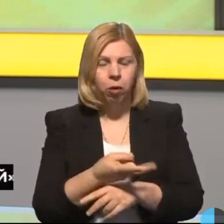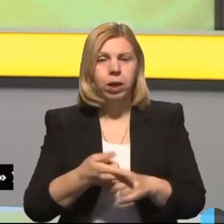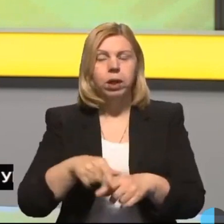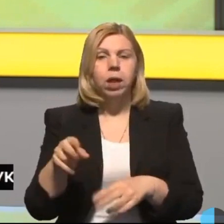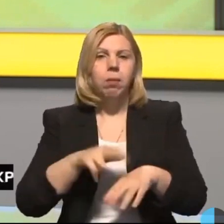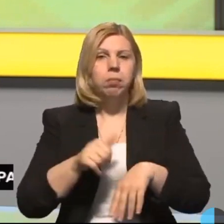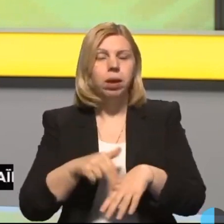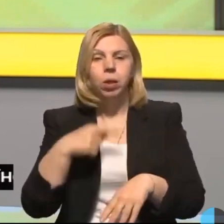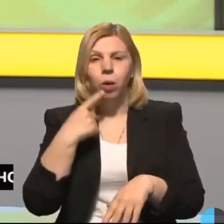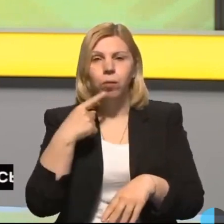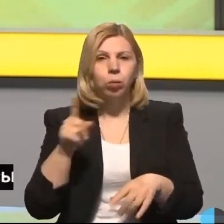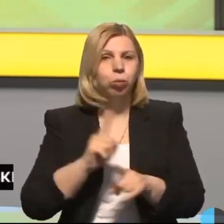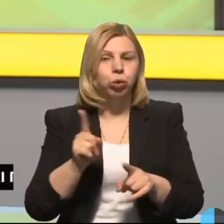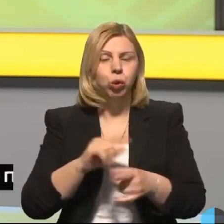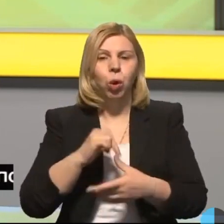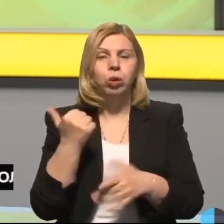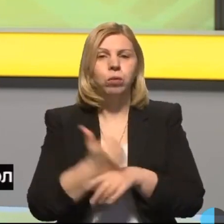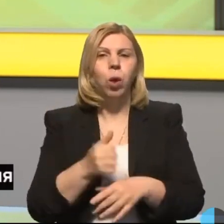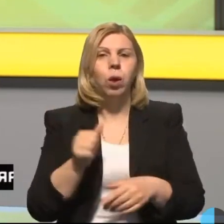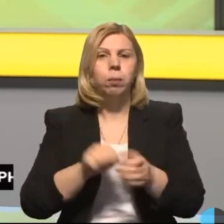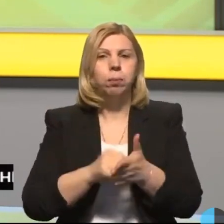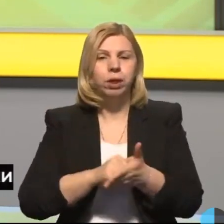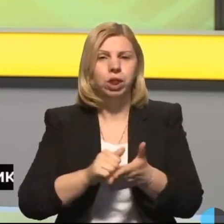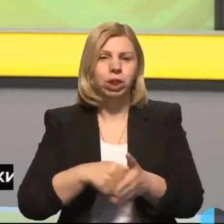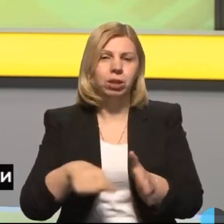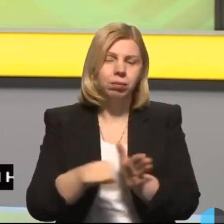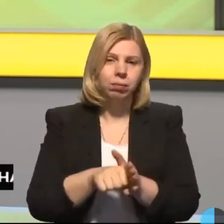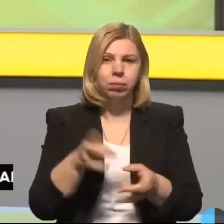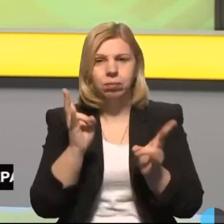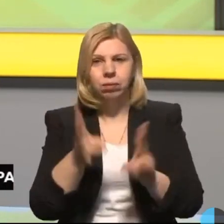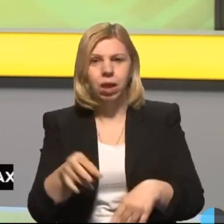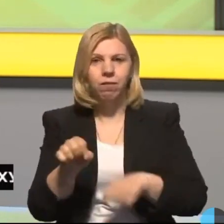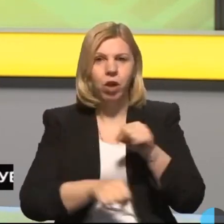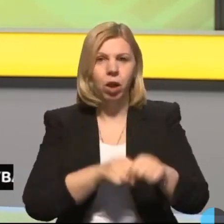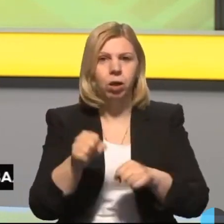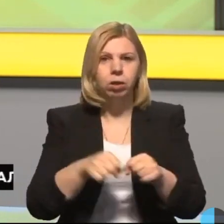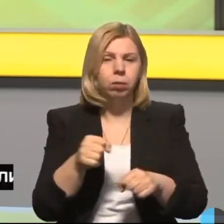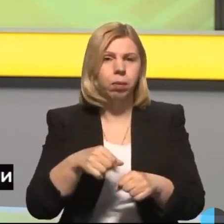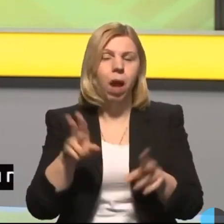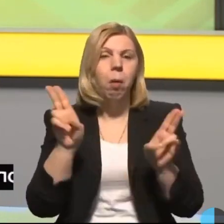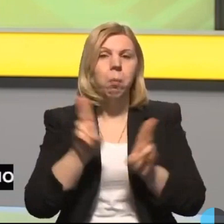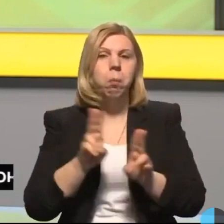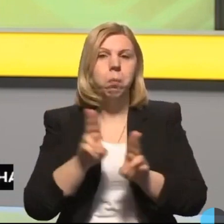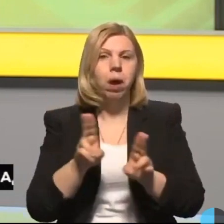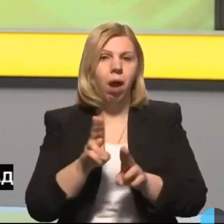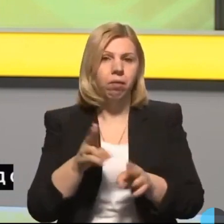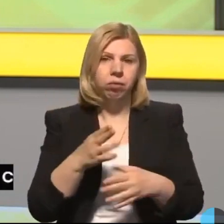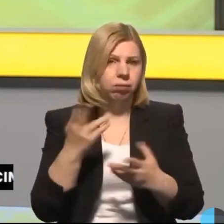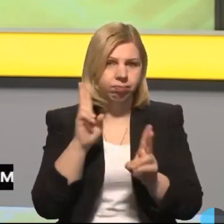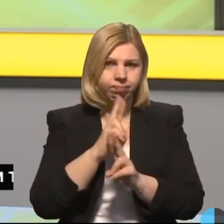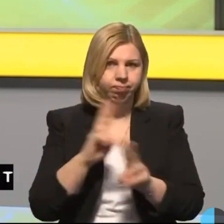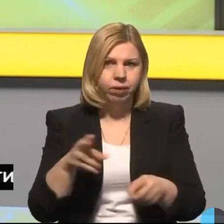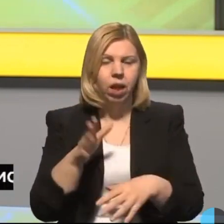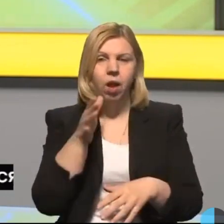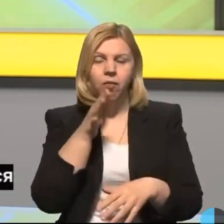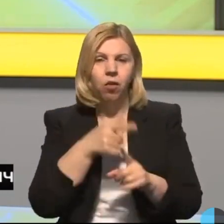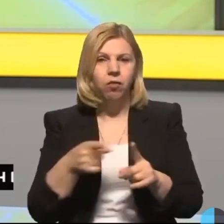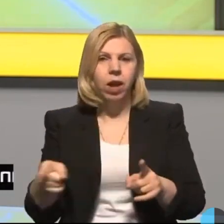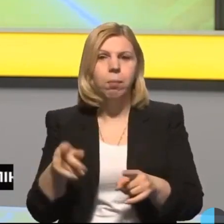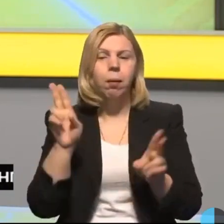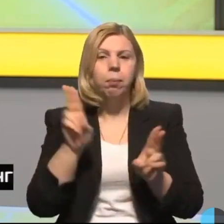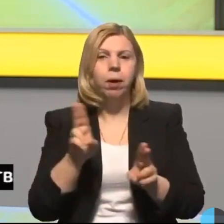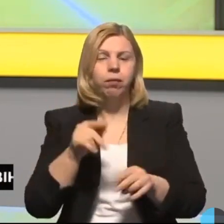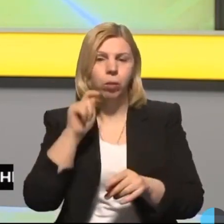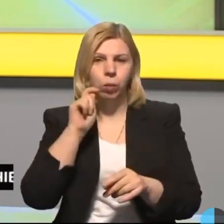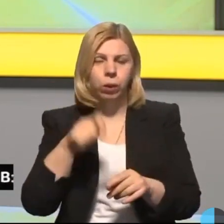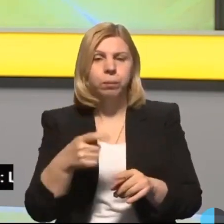Правоохоронці зазначили, що основною причиною загибелі чи травмування велосипедистів є недотримання учасниками дорожнього руху вимог правил дорожнього руху